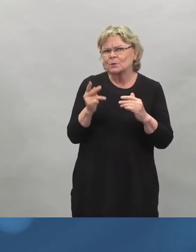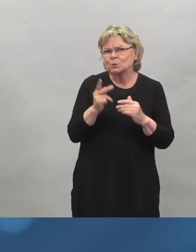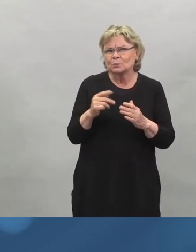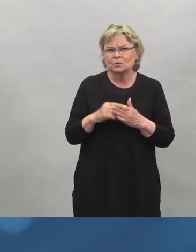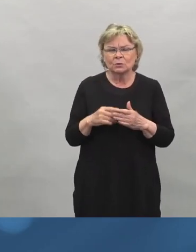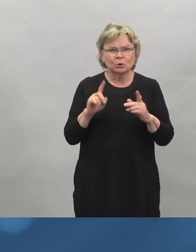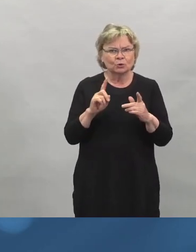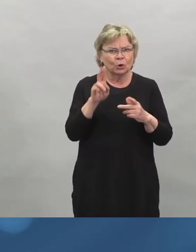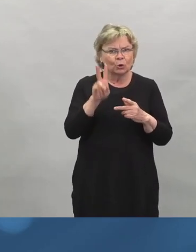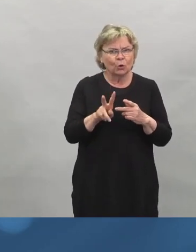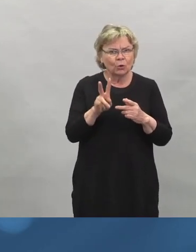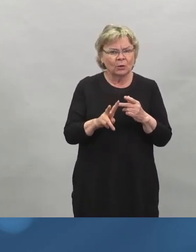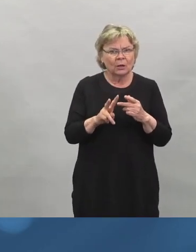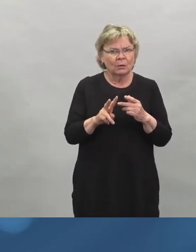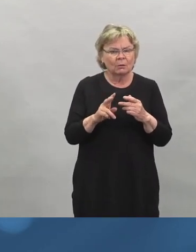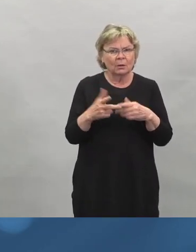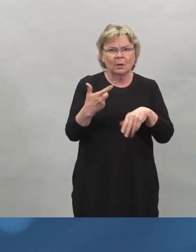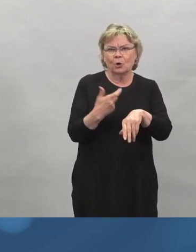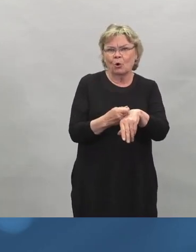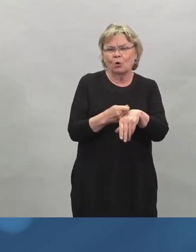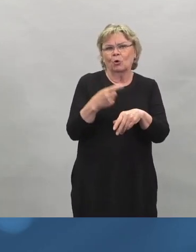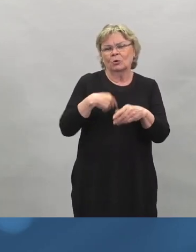jää jostain syystä ottamatta?